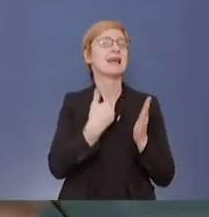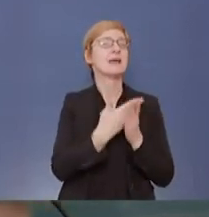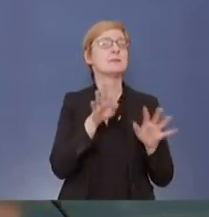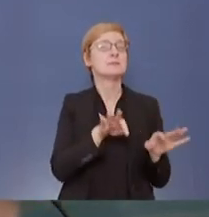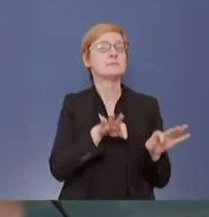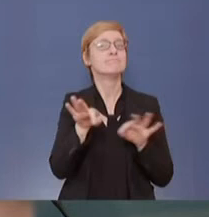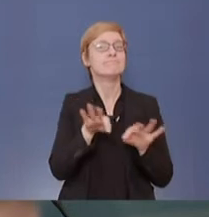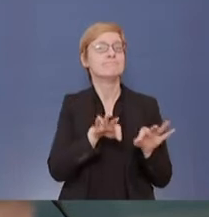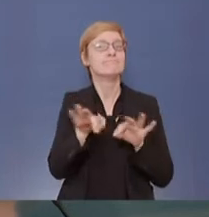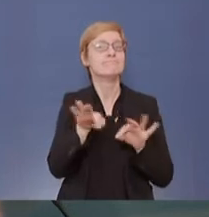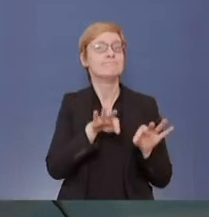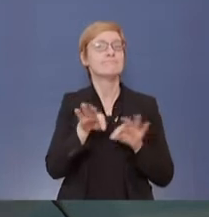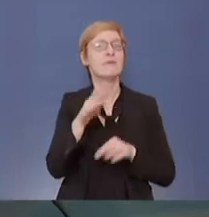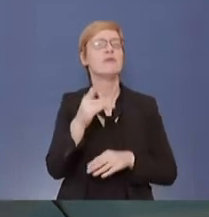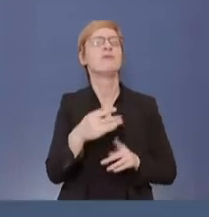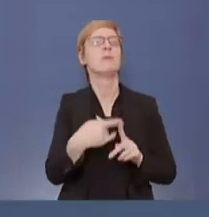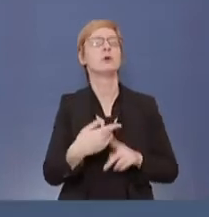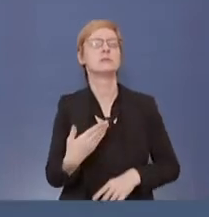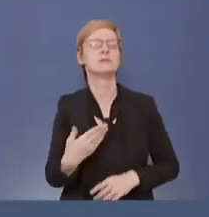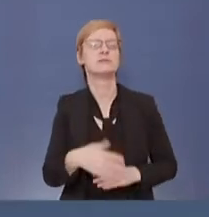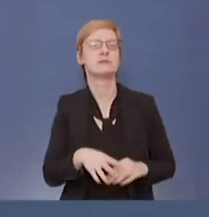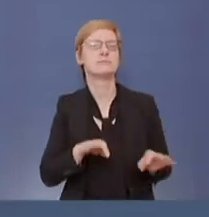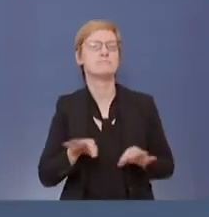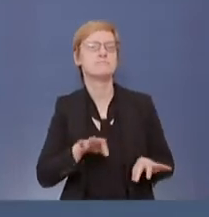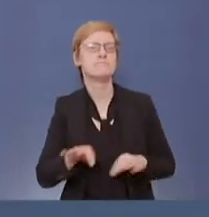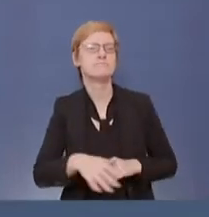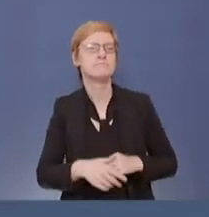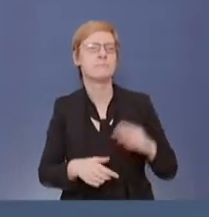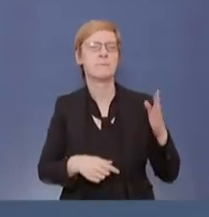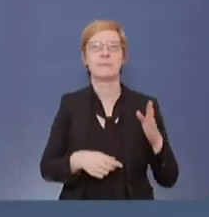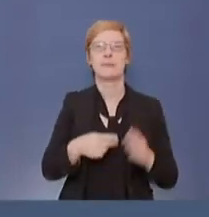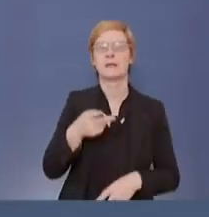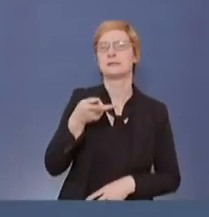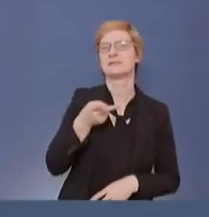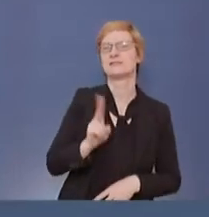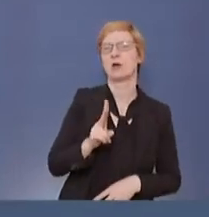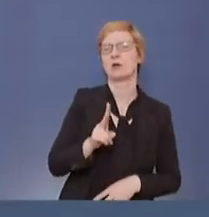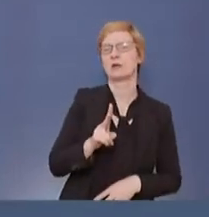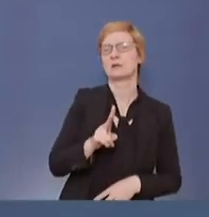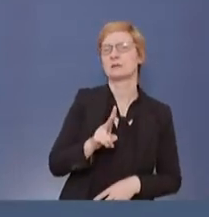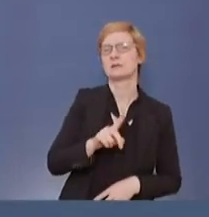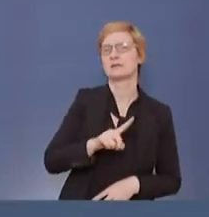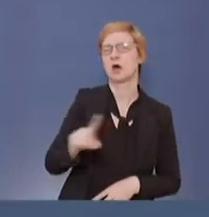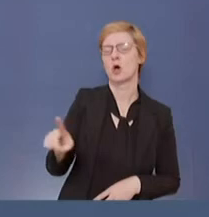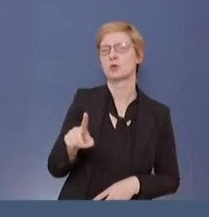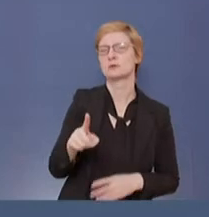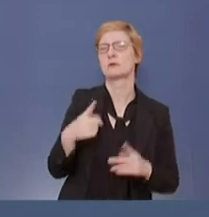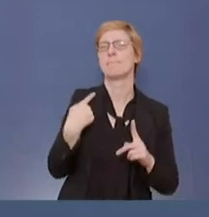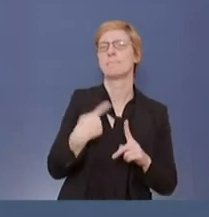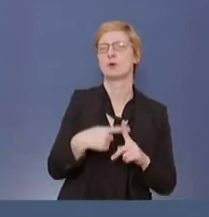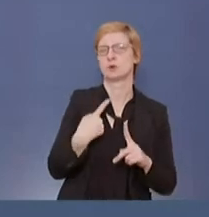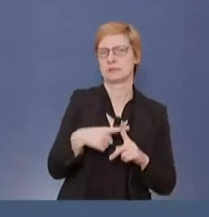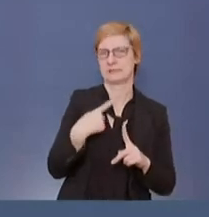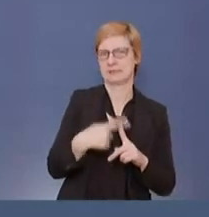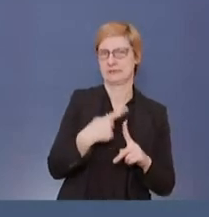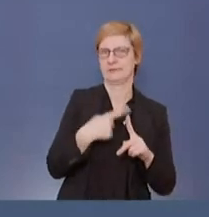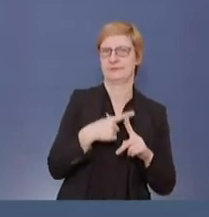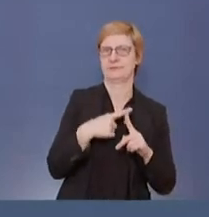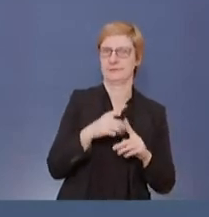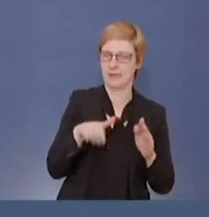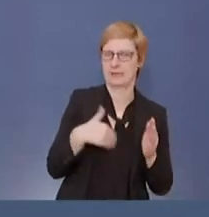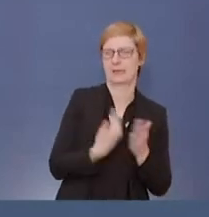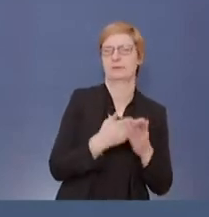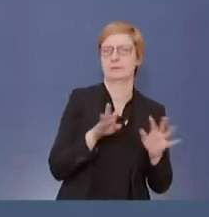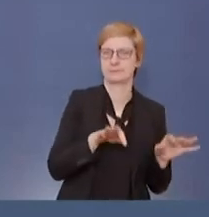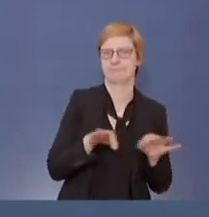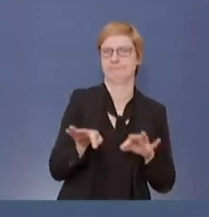positiv waren? Ich habe hier eine Zahl von 200.000 positiven Testergebnissen, die weitergegeben wurden. Und das müssen Sie